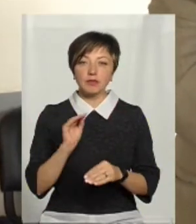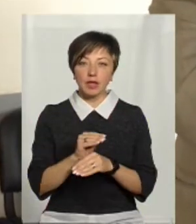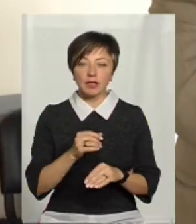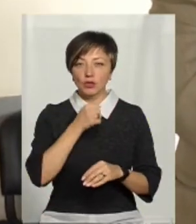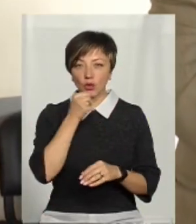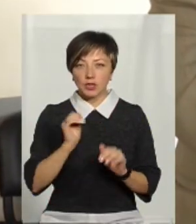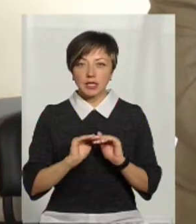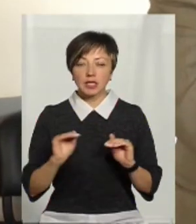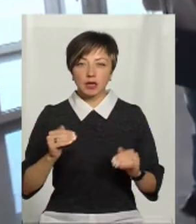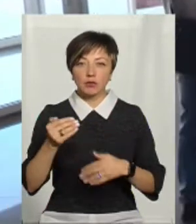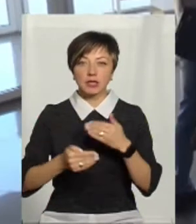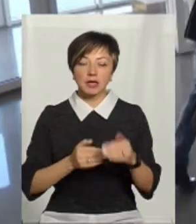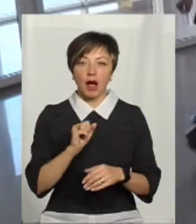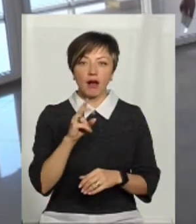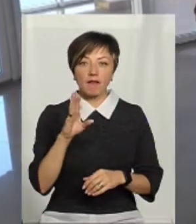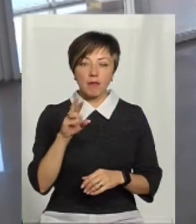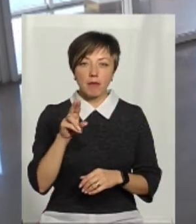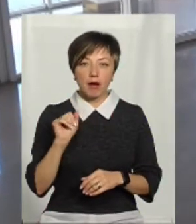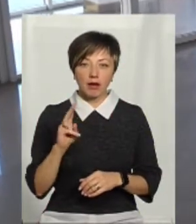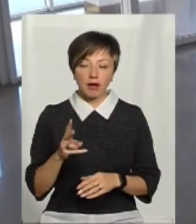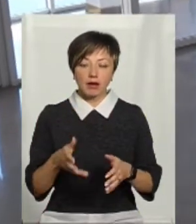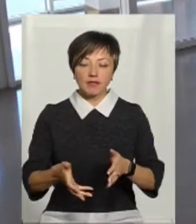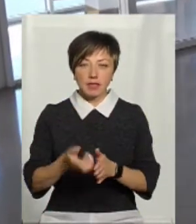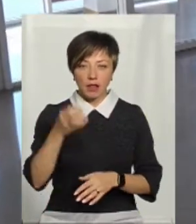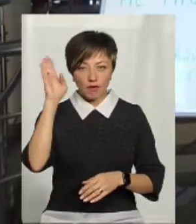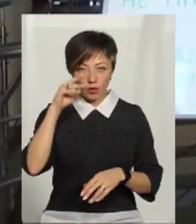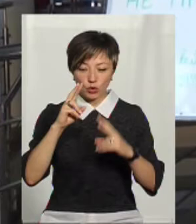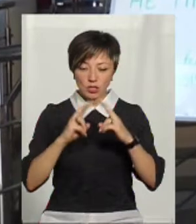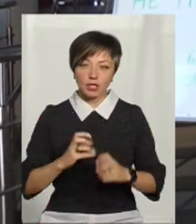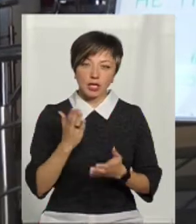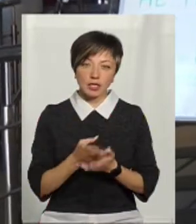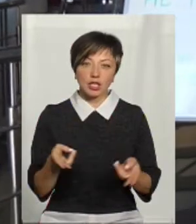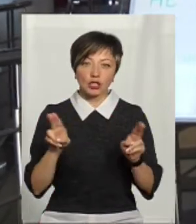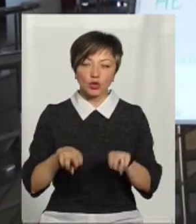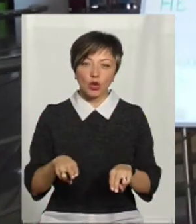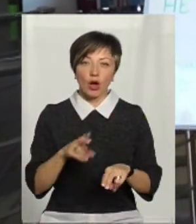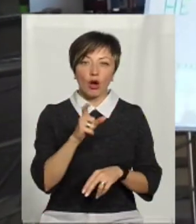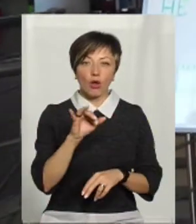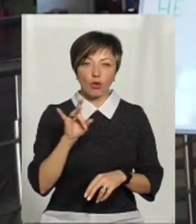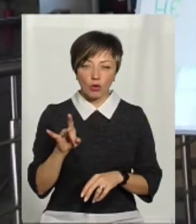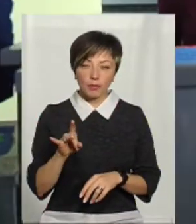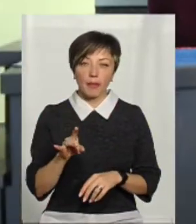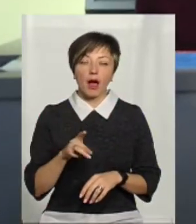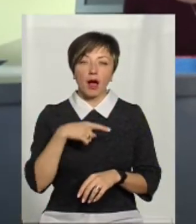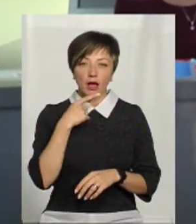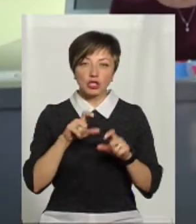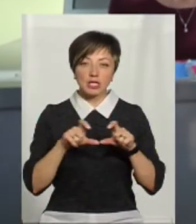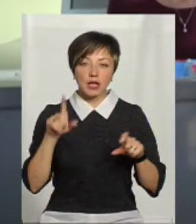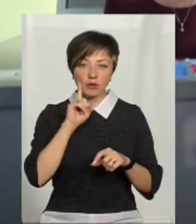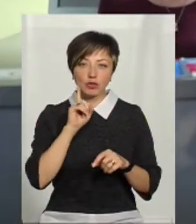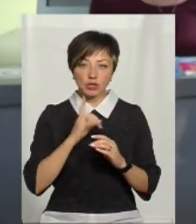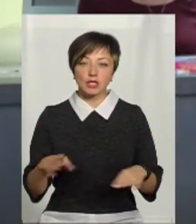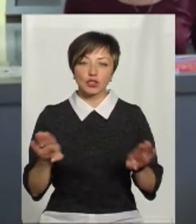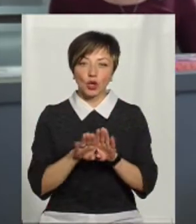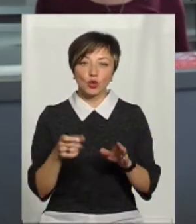дорослого та дитячого басейнів аквапарку «Сьомий океан» взяли воду на дослідження наявності залишкового вільного хлору. Посадовець каже, заклад буде тимчасово